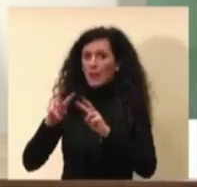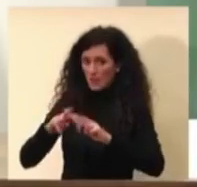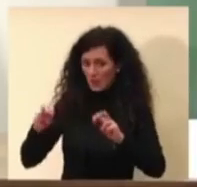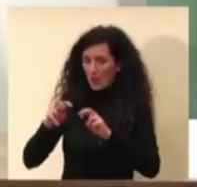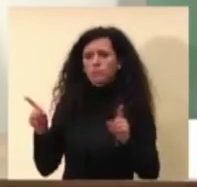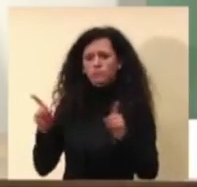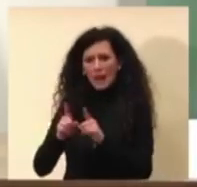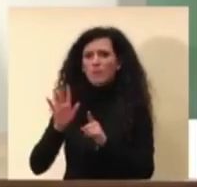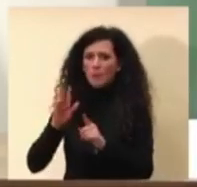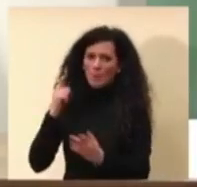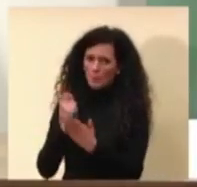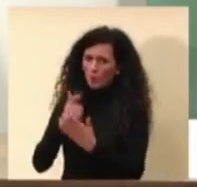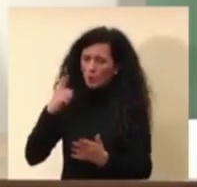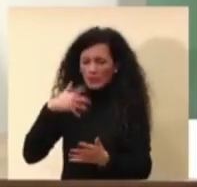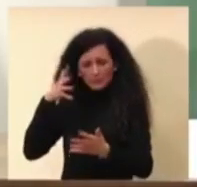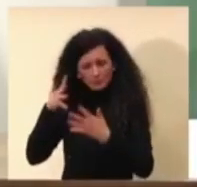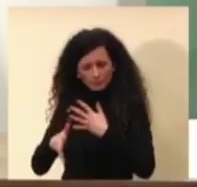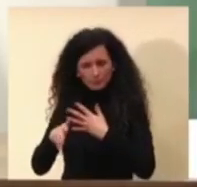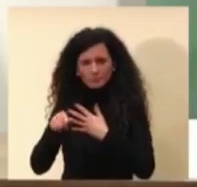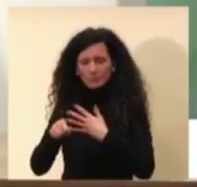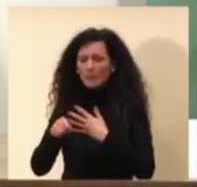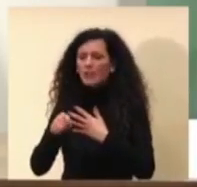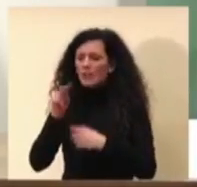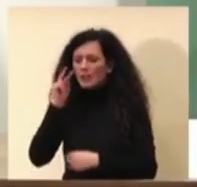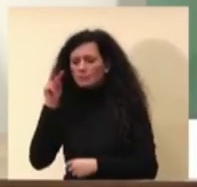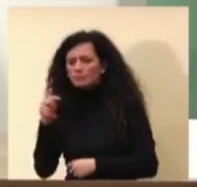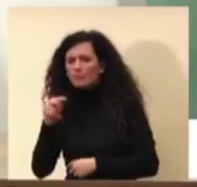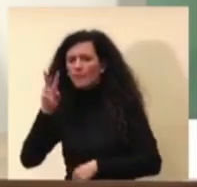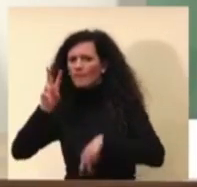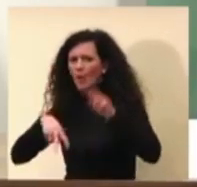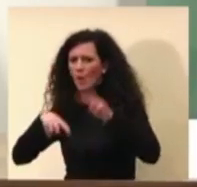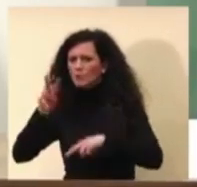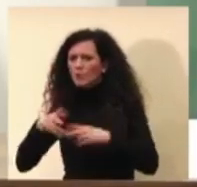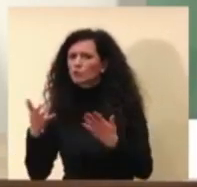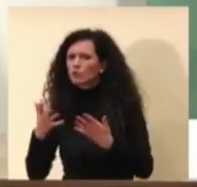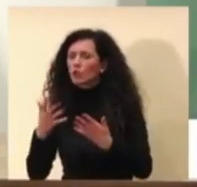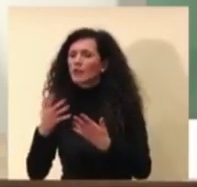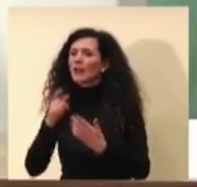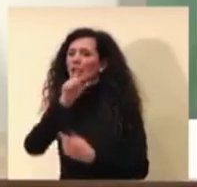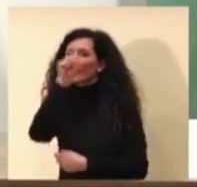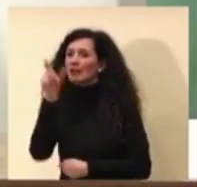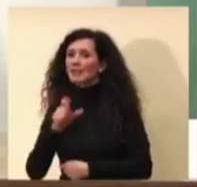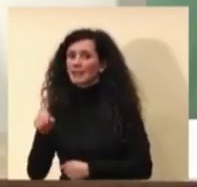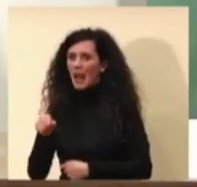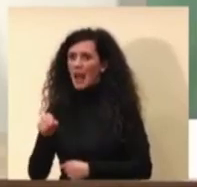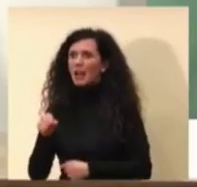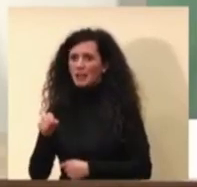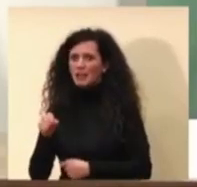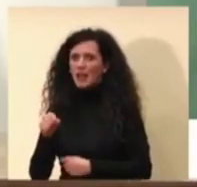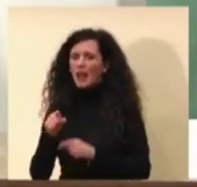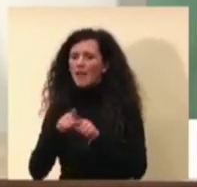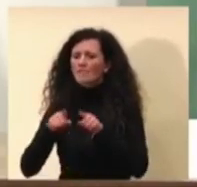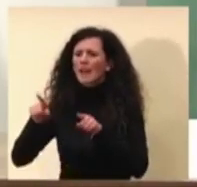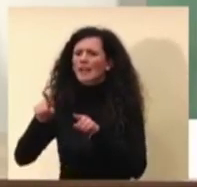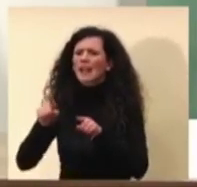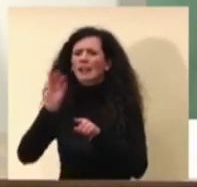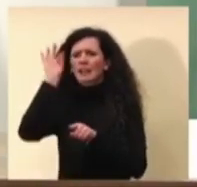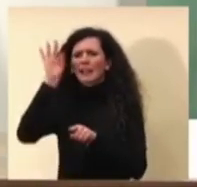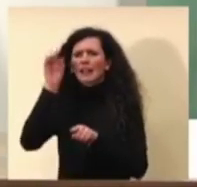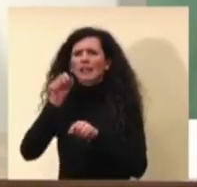andando a valutare la trasmissibilità nel nostro contesto della variante inglese